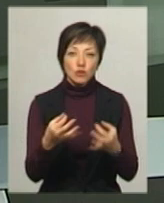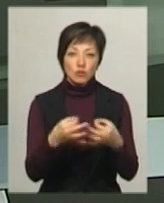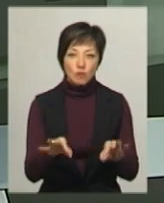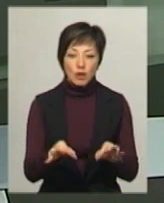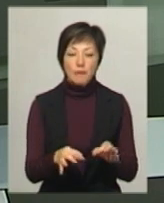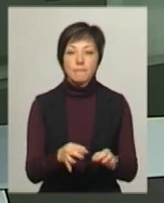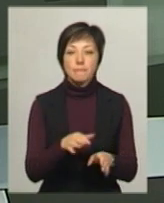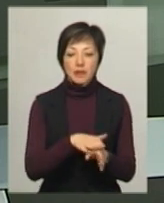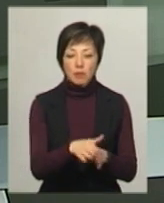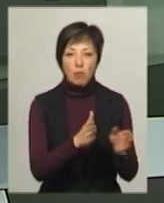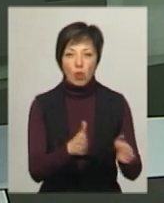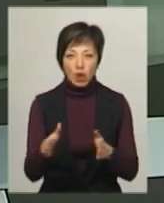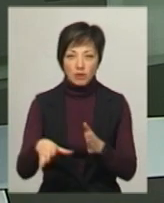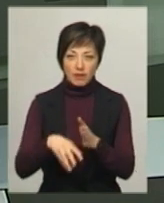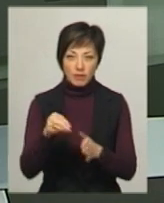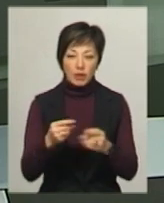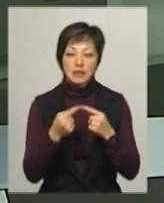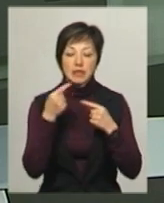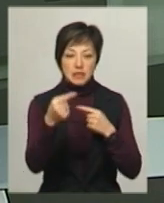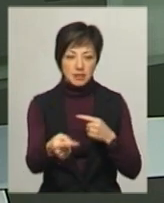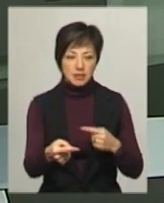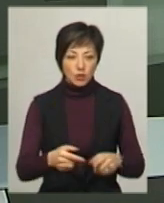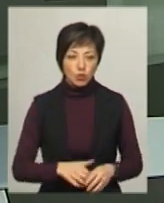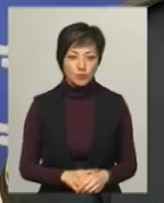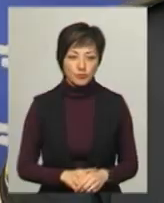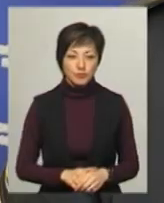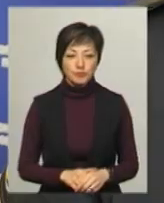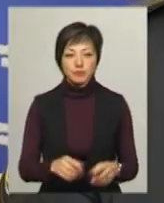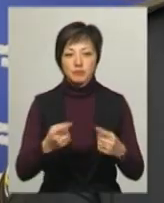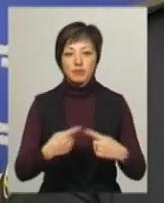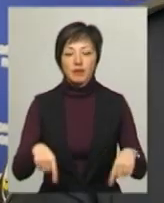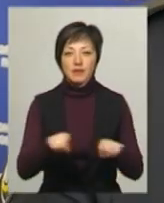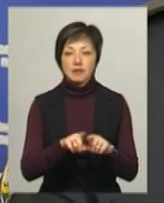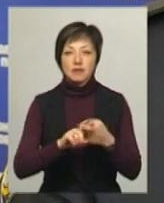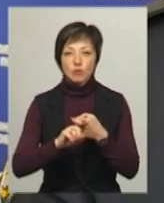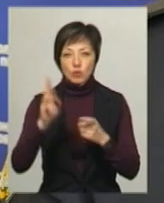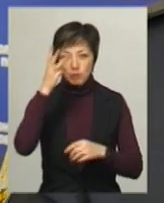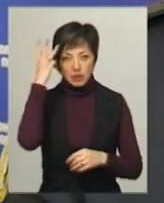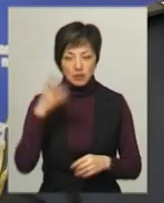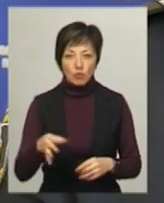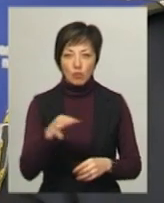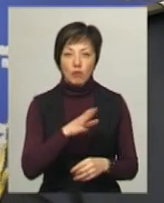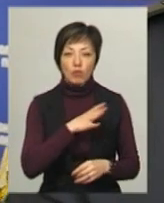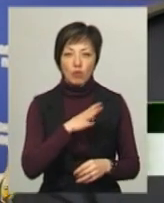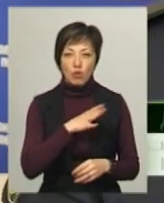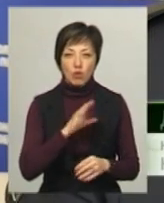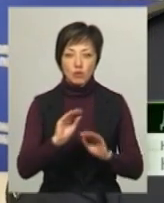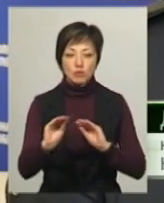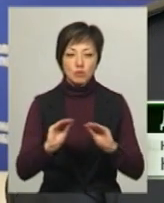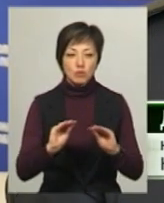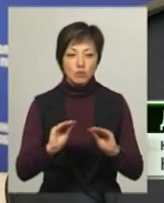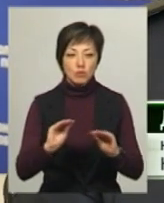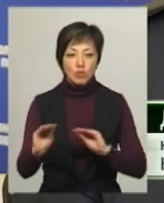підтримувати порядок на виборах дистанційно. Відділом зв'язку Хмельницькій області було змонтовано,